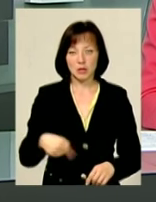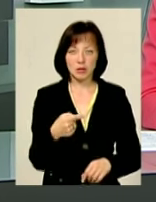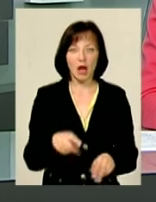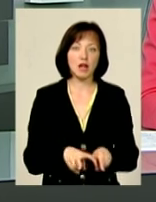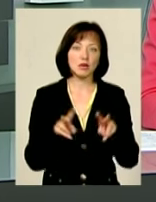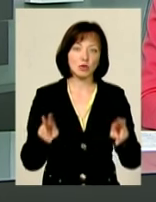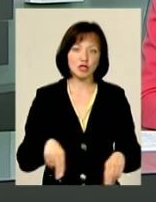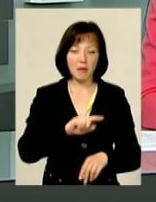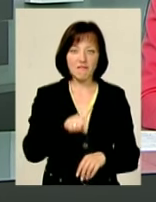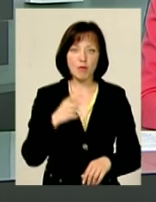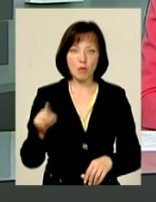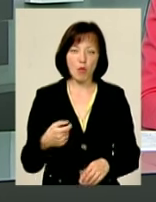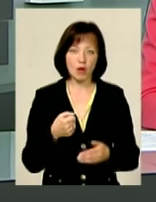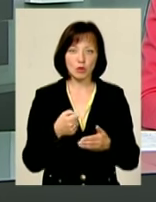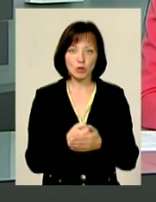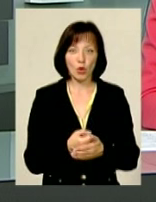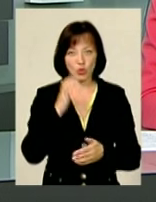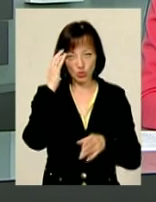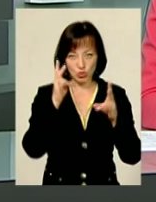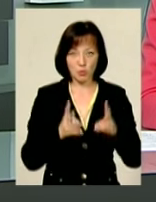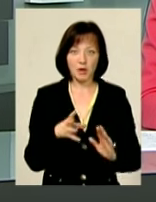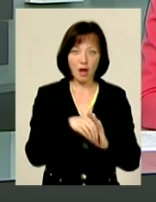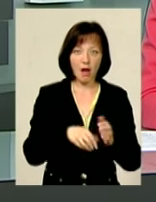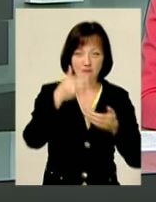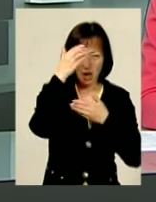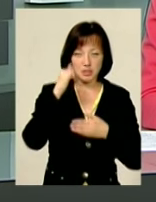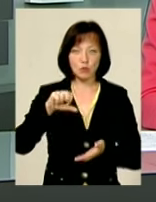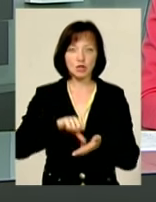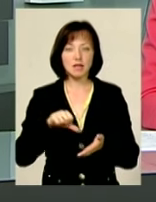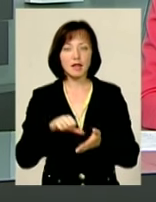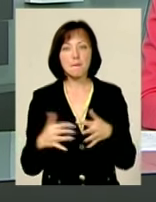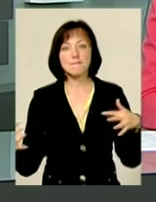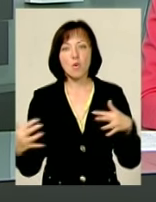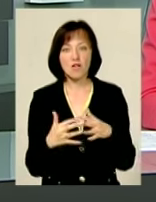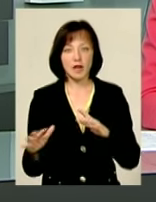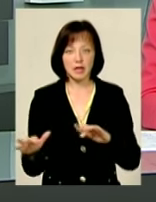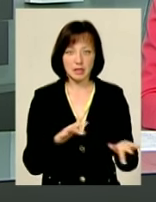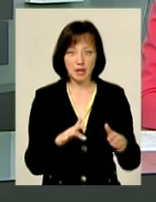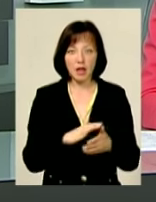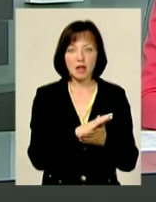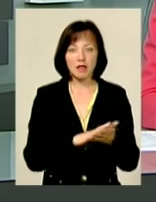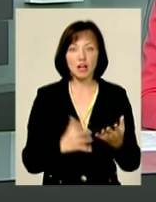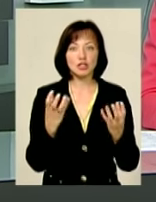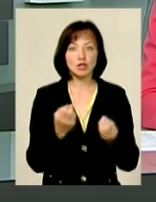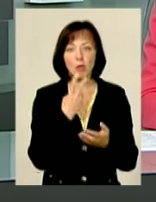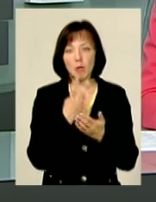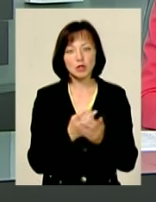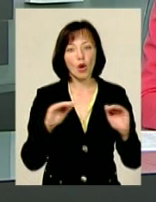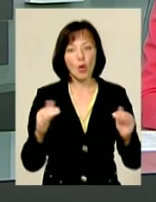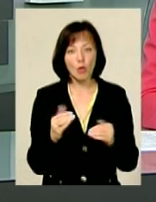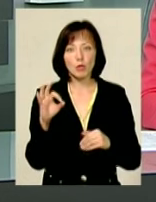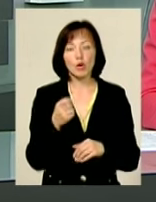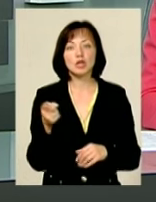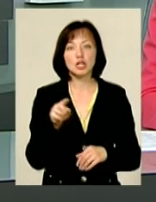аналогічними вимогами до чорнобильців долучилися афганці та учасники бойових дій. Далі ви ще побачите коротко про